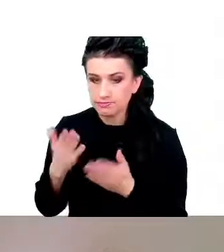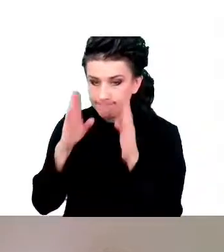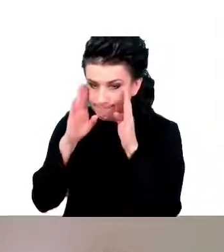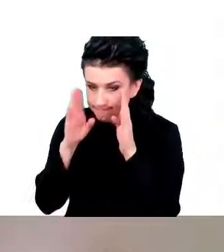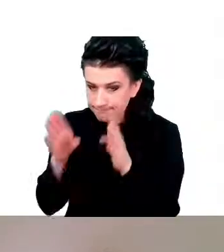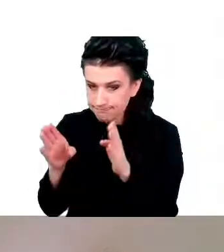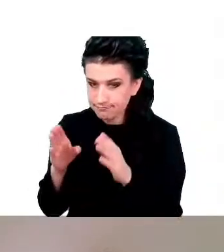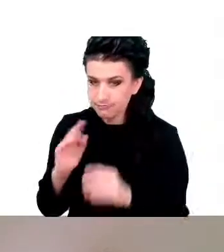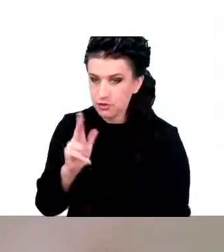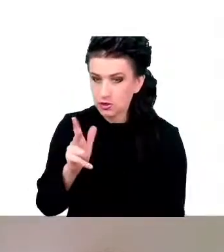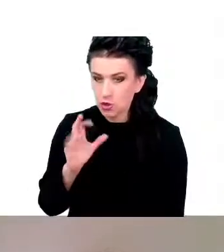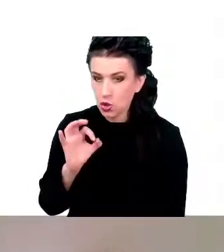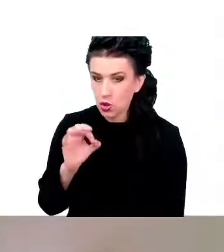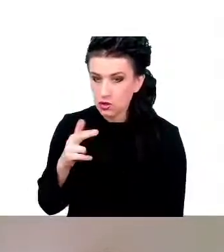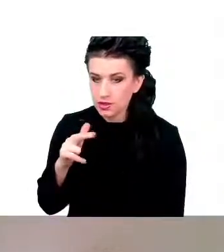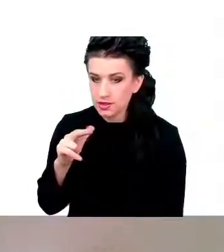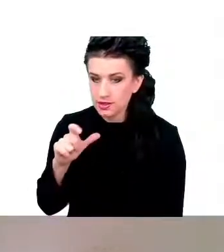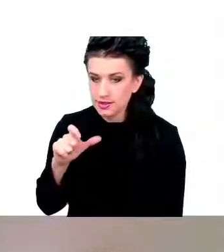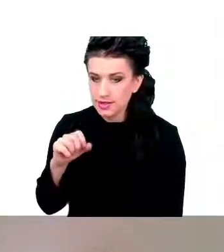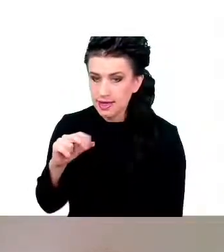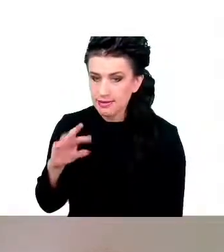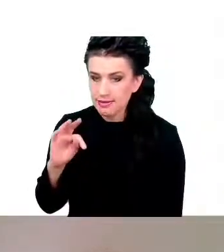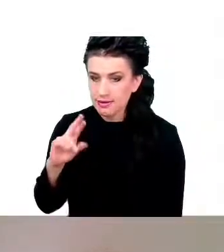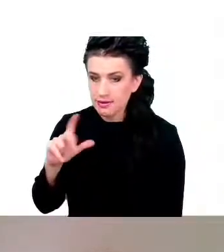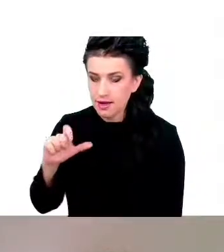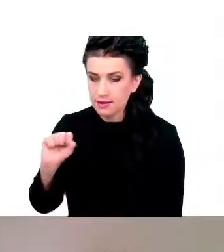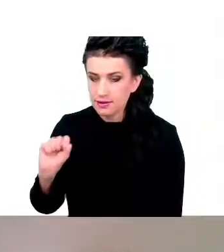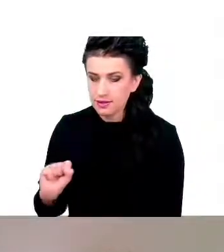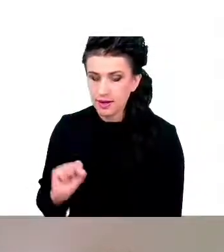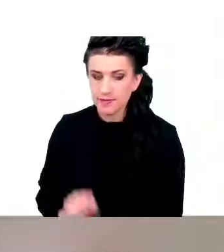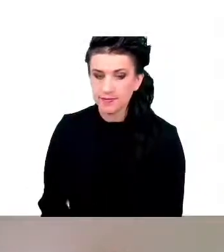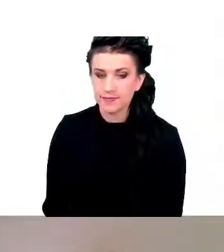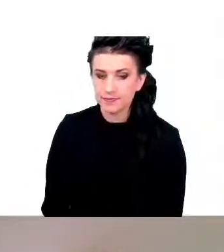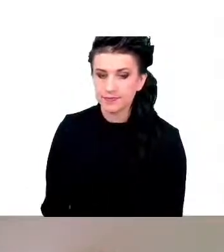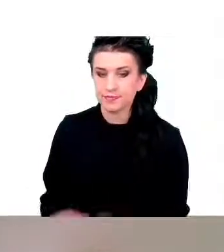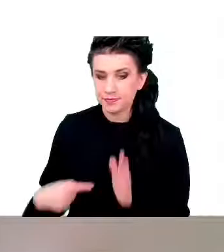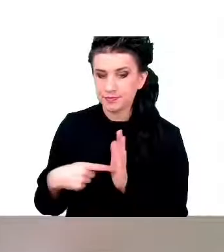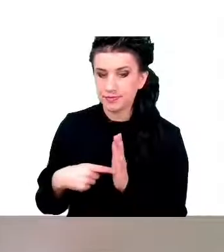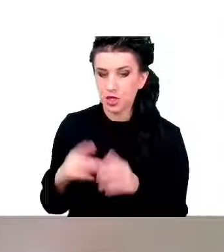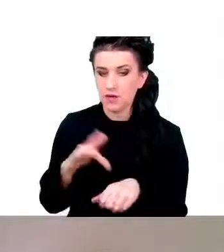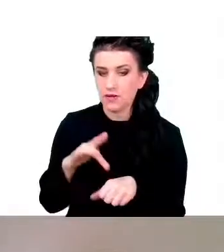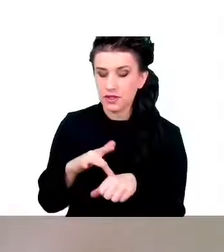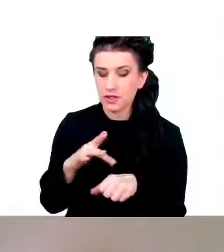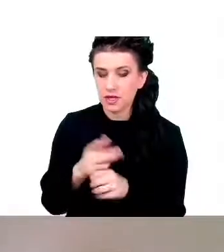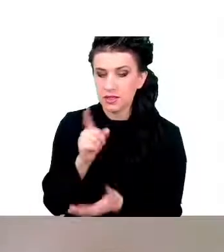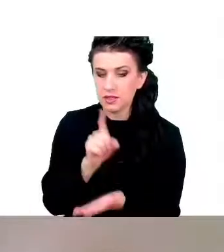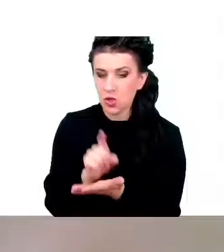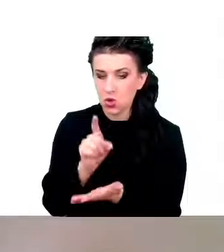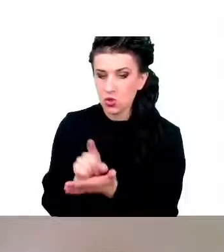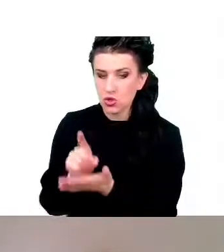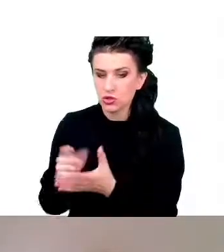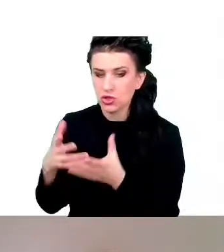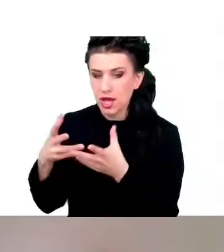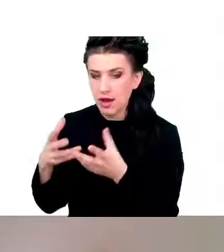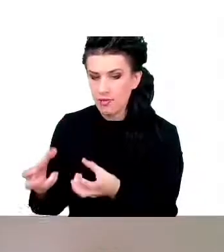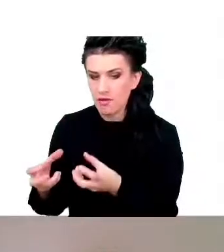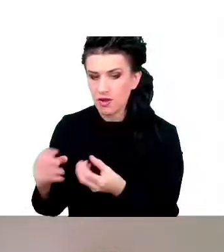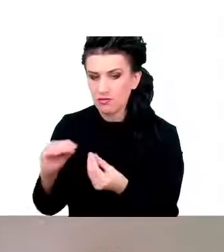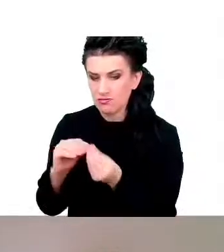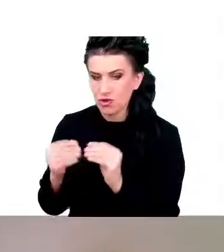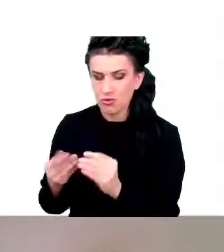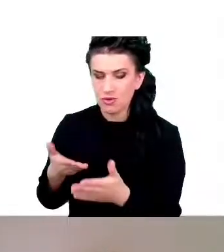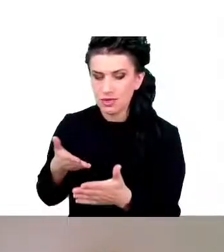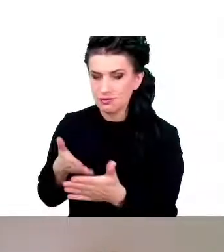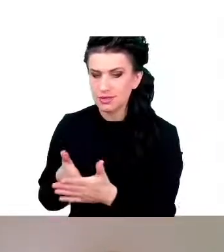wynikają z upośledzenia zdolności do hamowania w